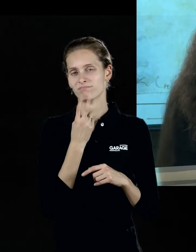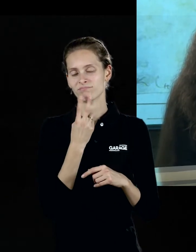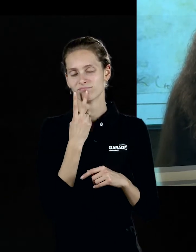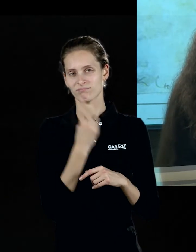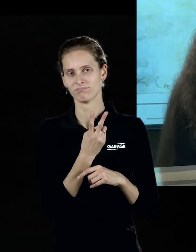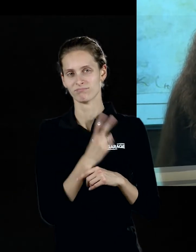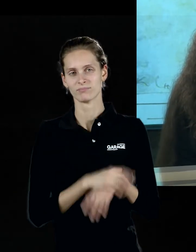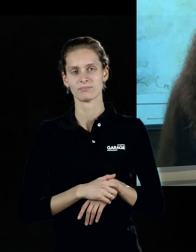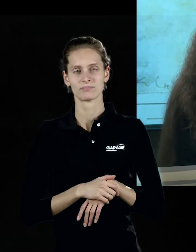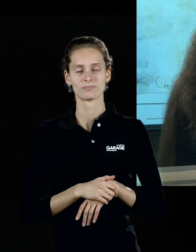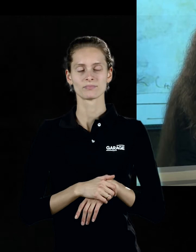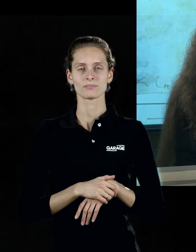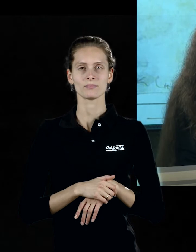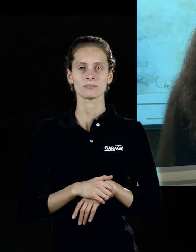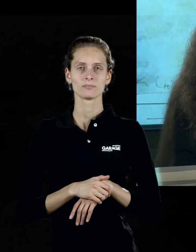то, что